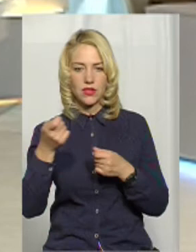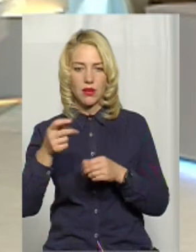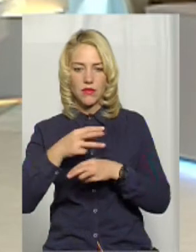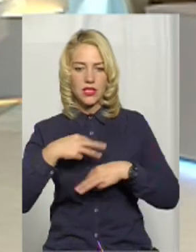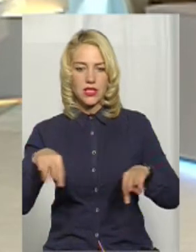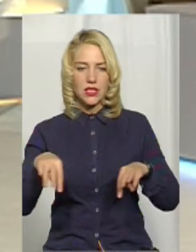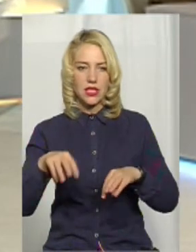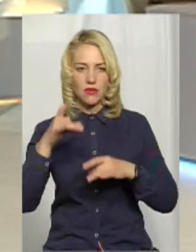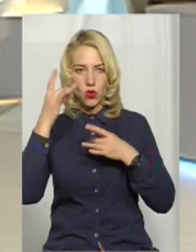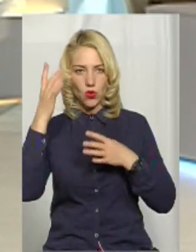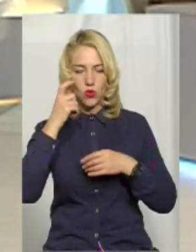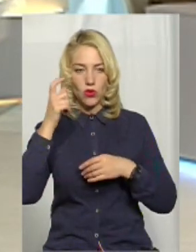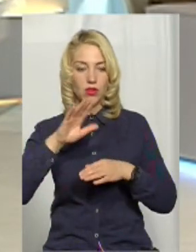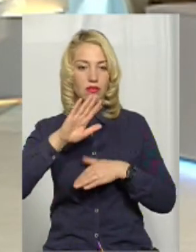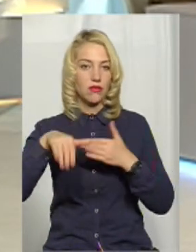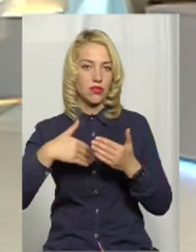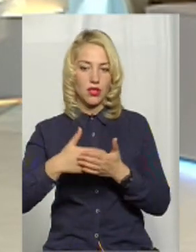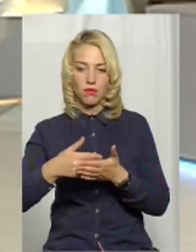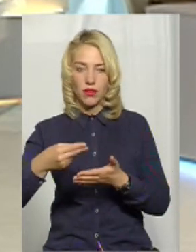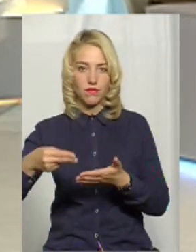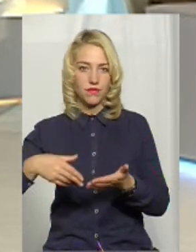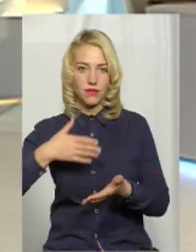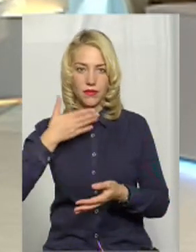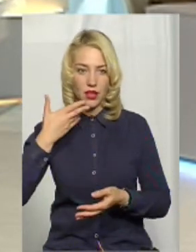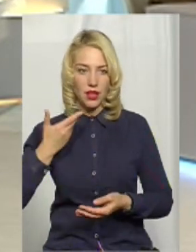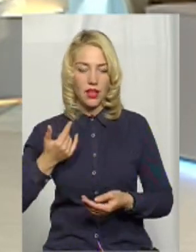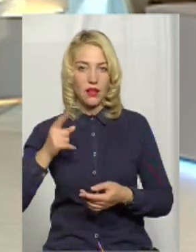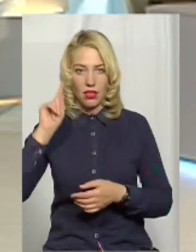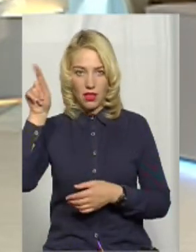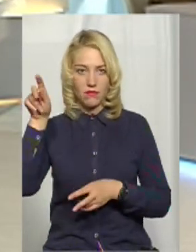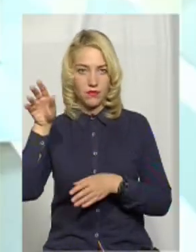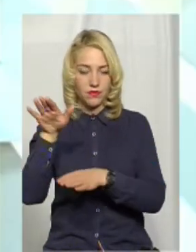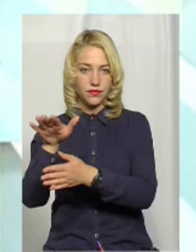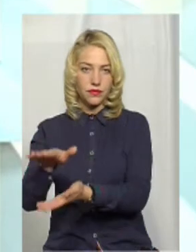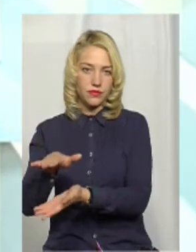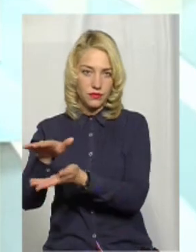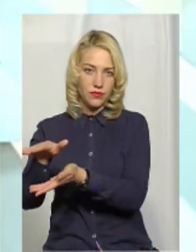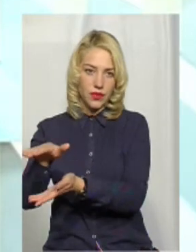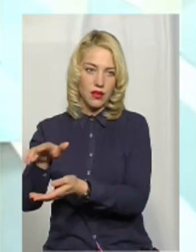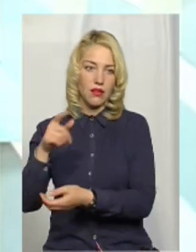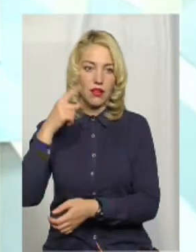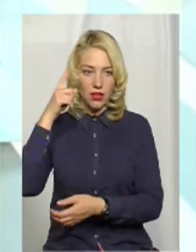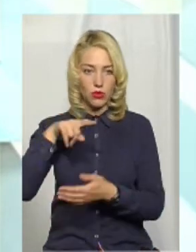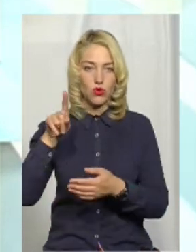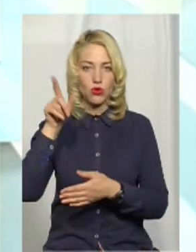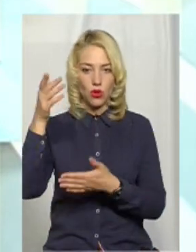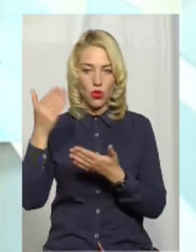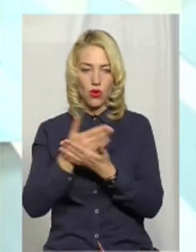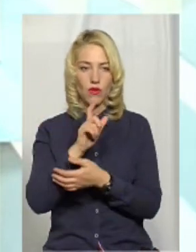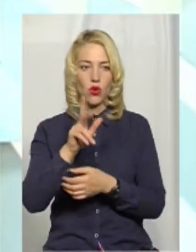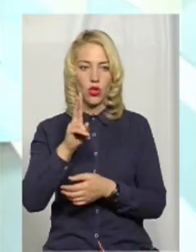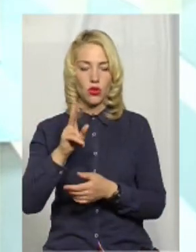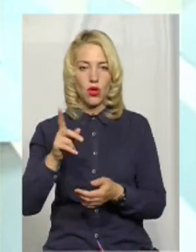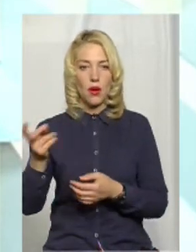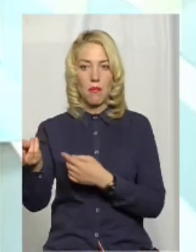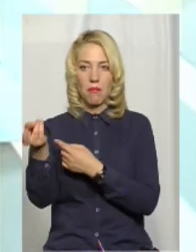України. І, на жаль, вони до цих пір там, хоча ми надіємося, що вже нові люди, які там прийдуть,